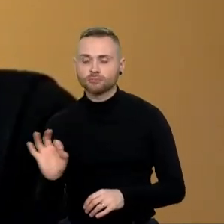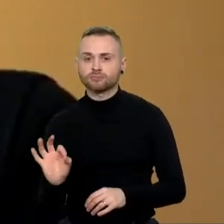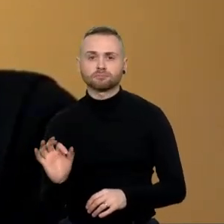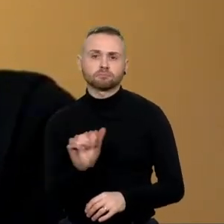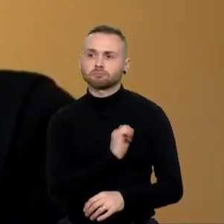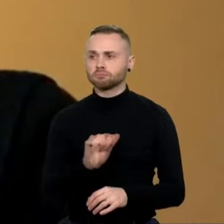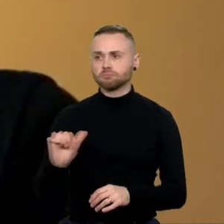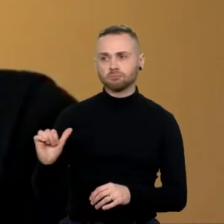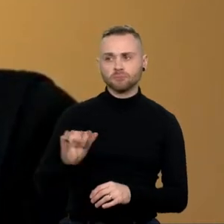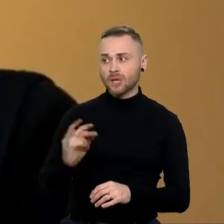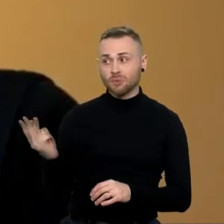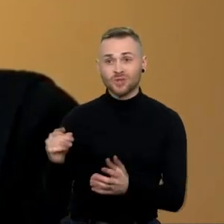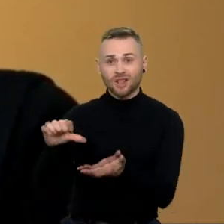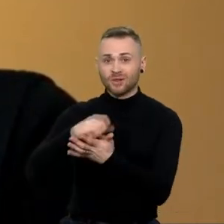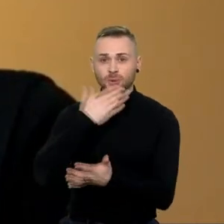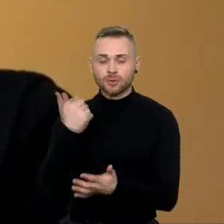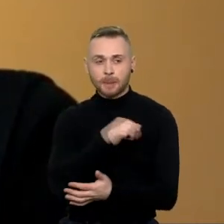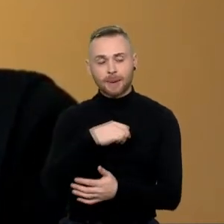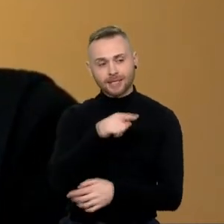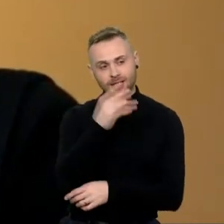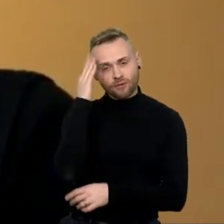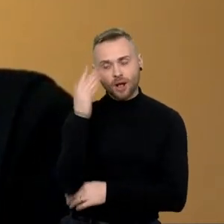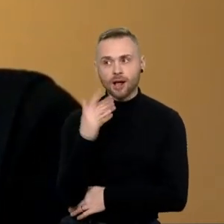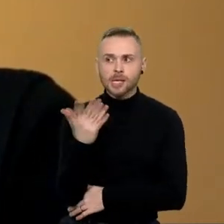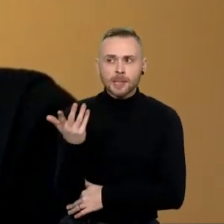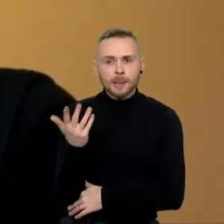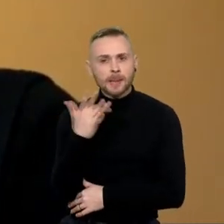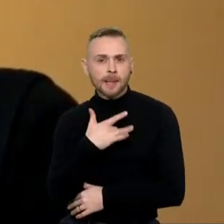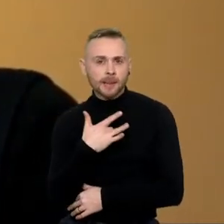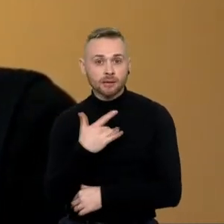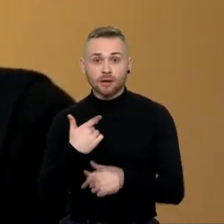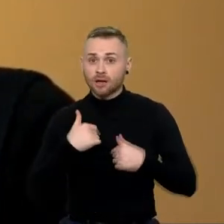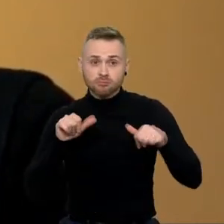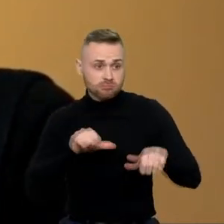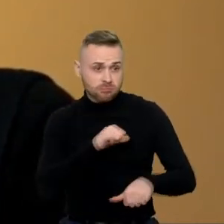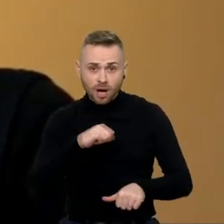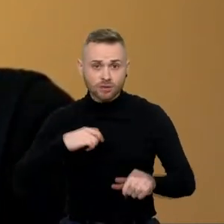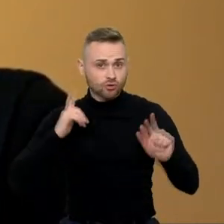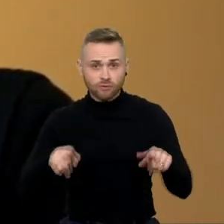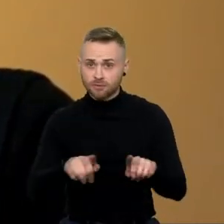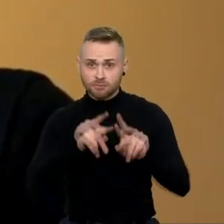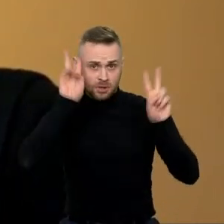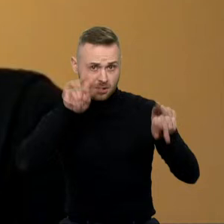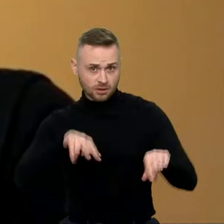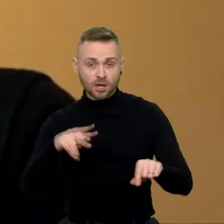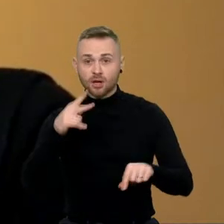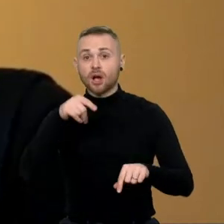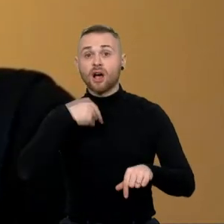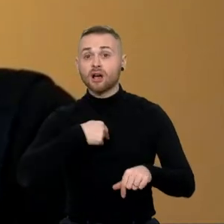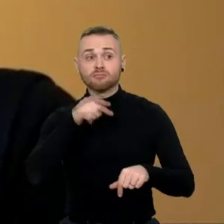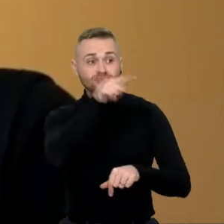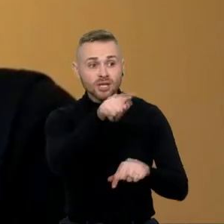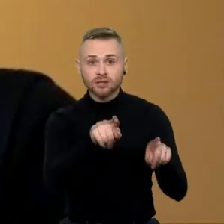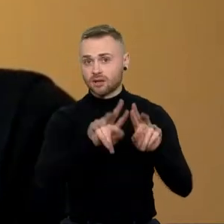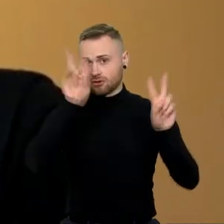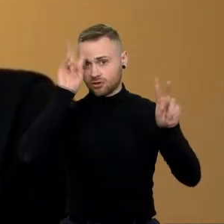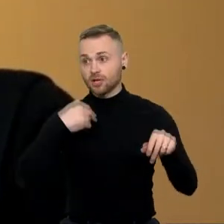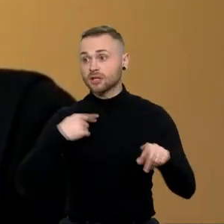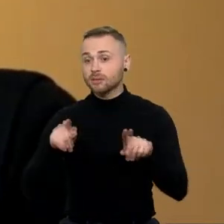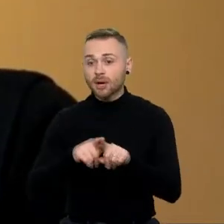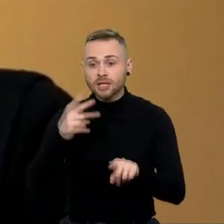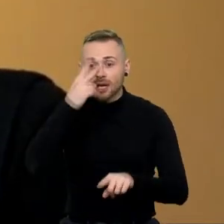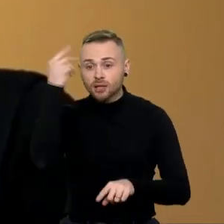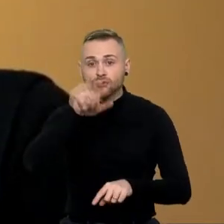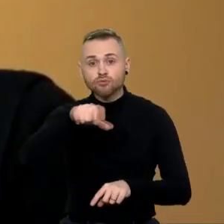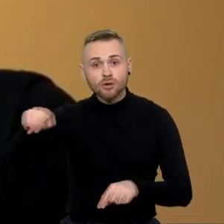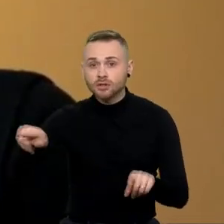samprotauja, kas čia galėjo nutikti. Tai patikėkite ir aš nežinau, ir jūs nežinote, ir Lietuvos žmonės nežino. Tai aš sutinku su